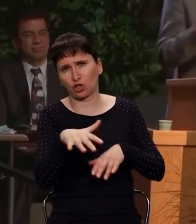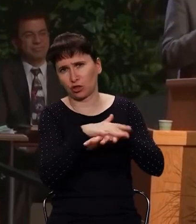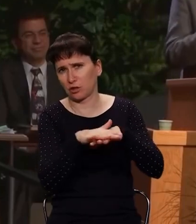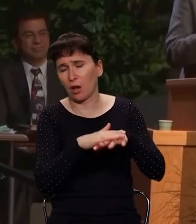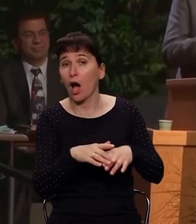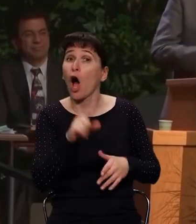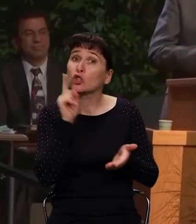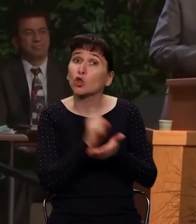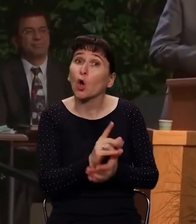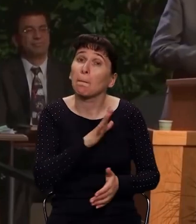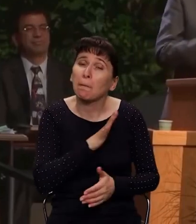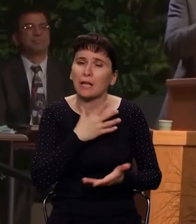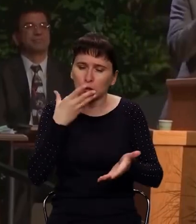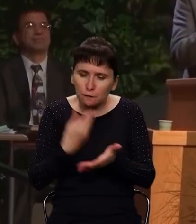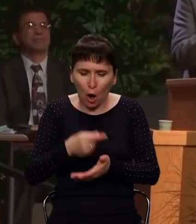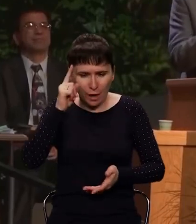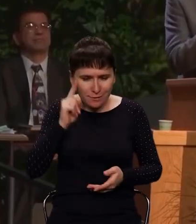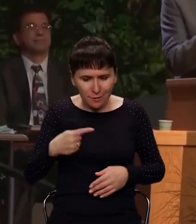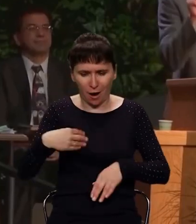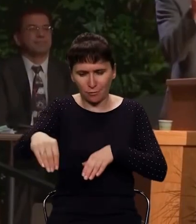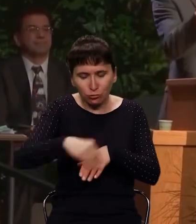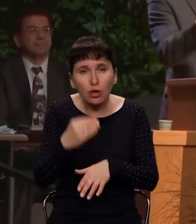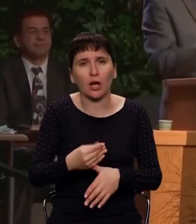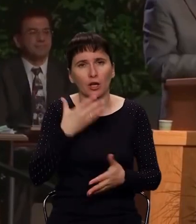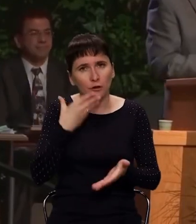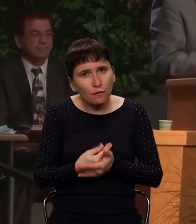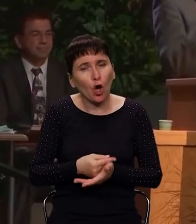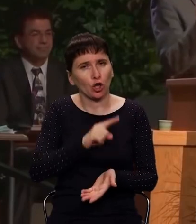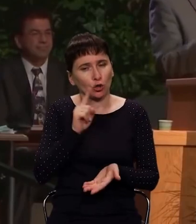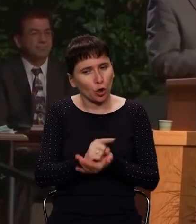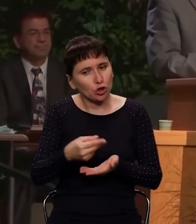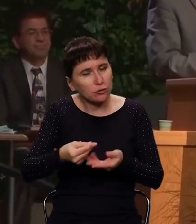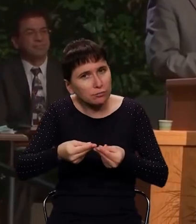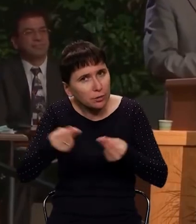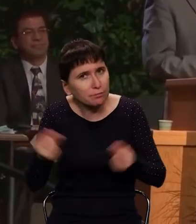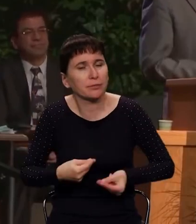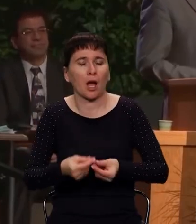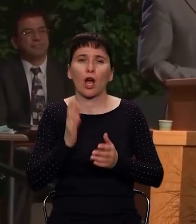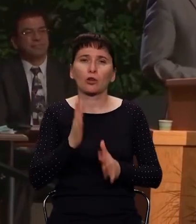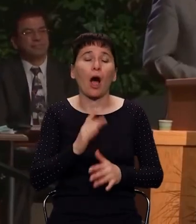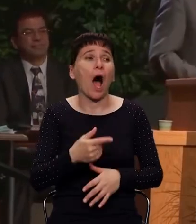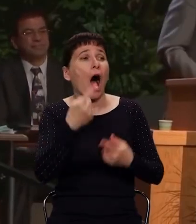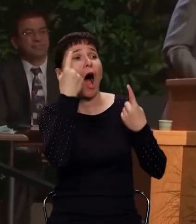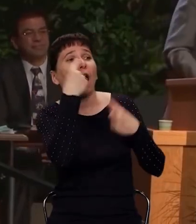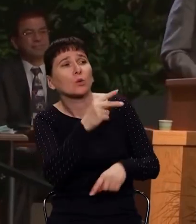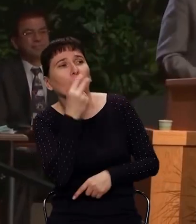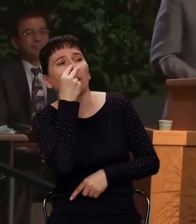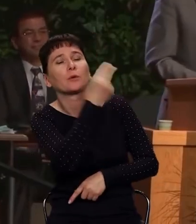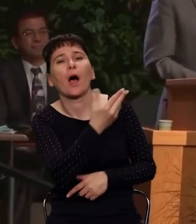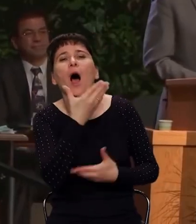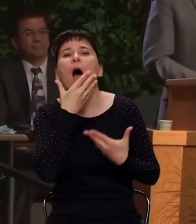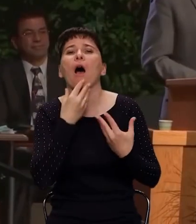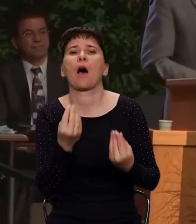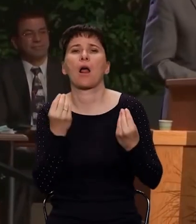взял ее там, где должен был брать, а где должен был брать из своего народа, из Божьего народа. Он увидел эту красоту,